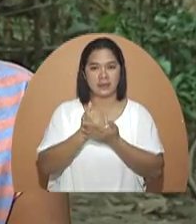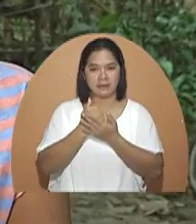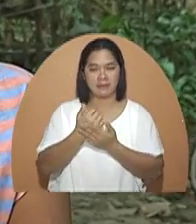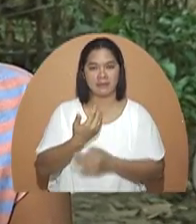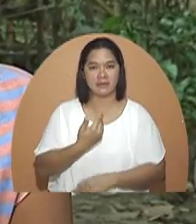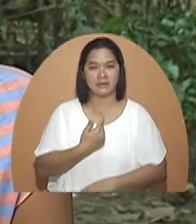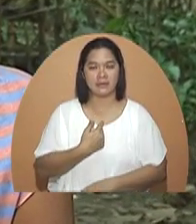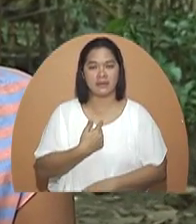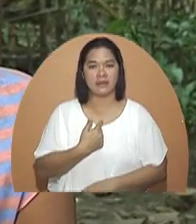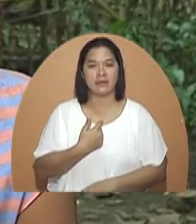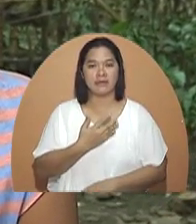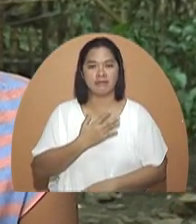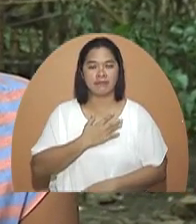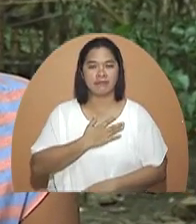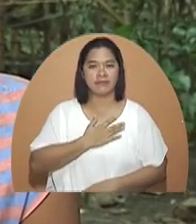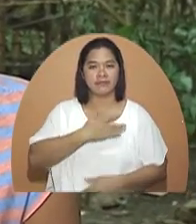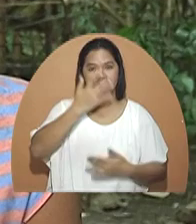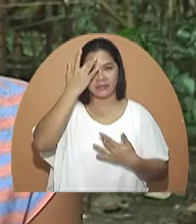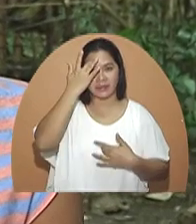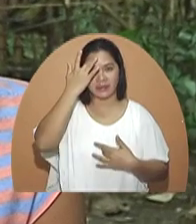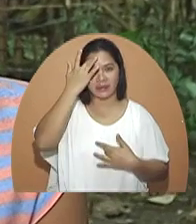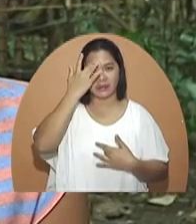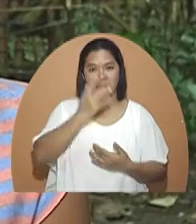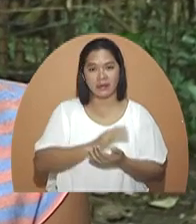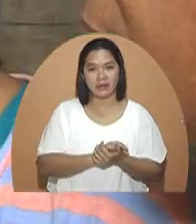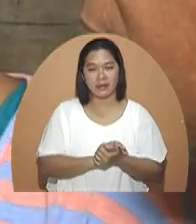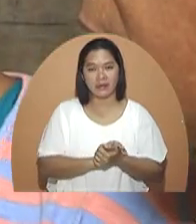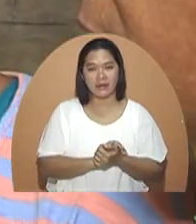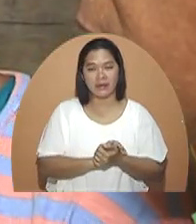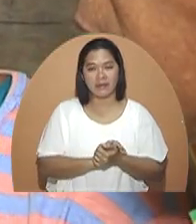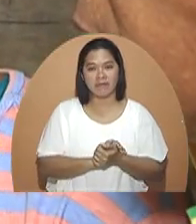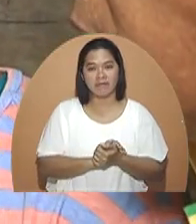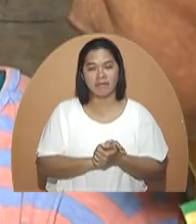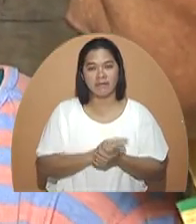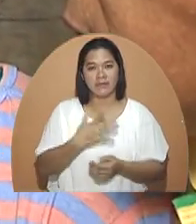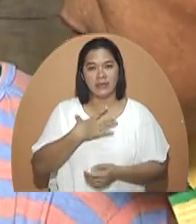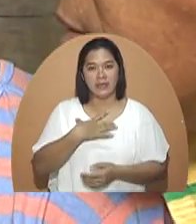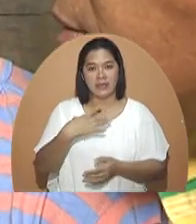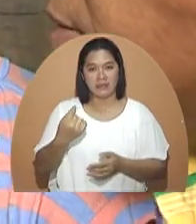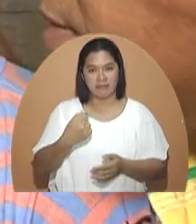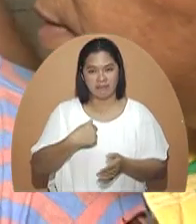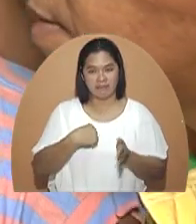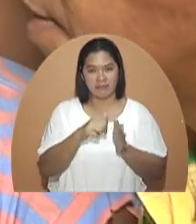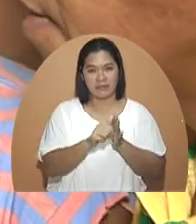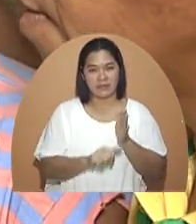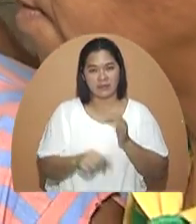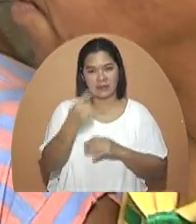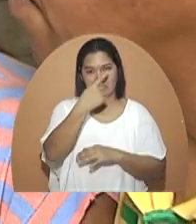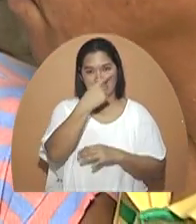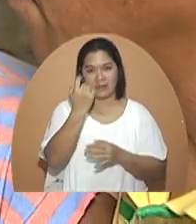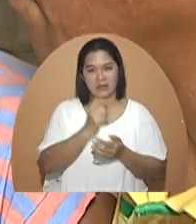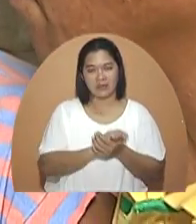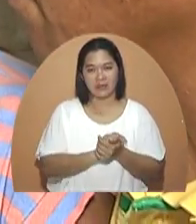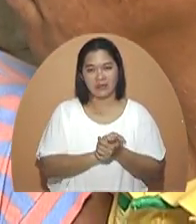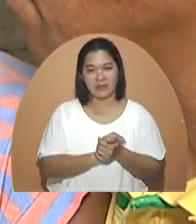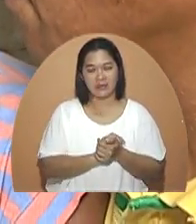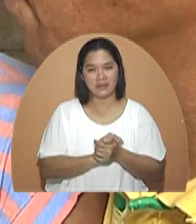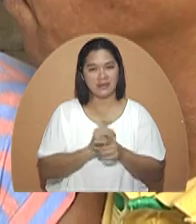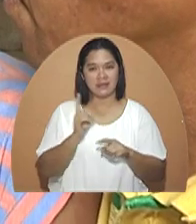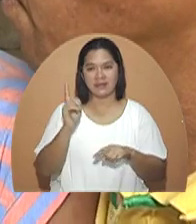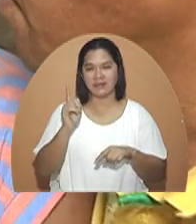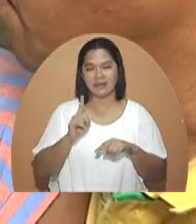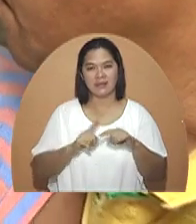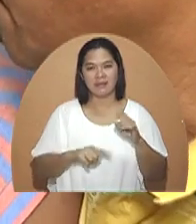matulungan niyo po ako sa aking sakit. Gusto ko po sana na maoperahan na kasi talagang